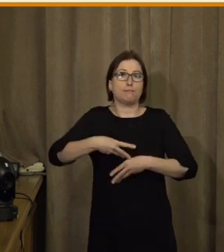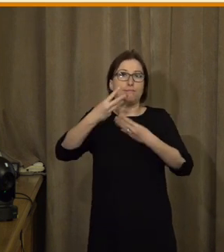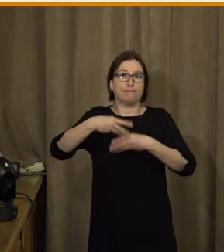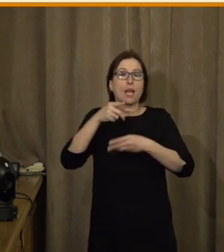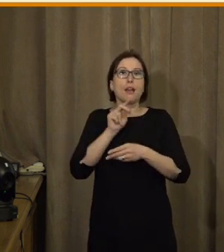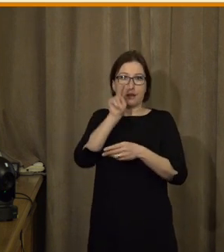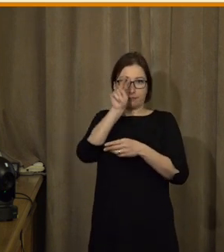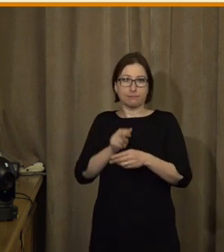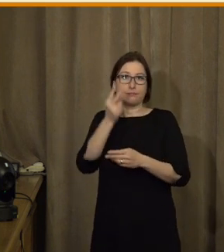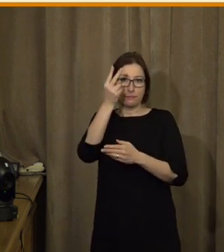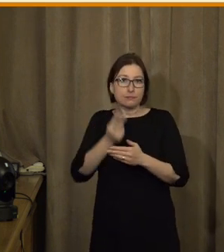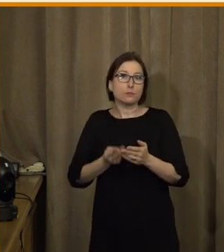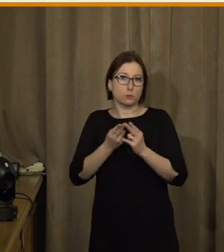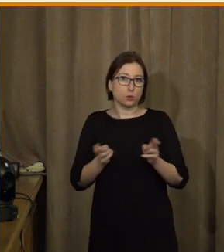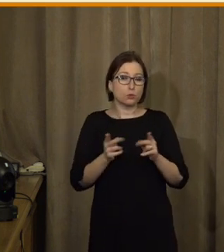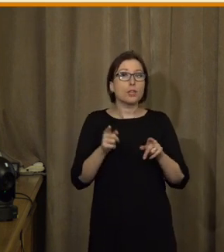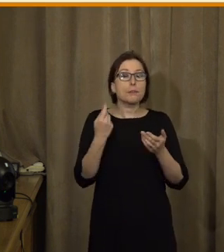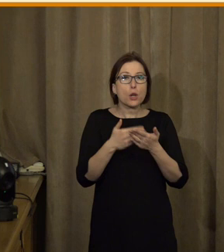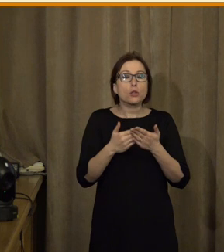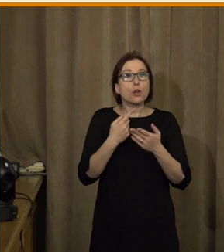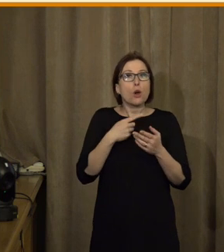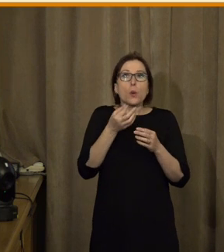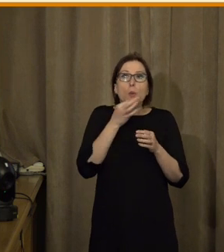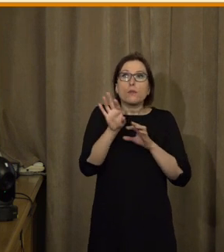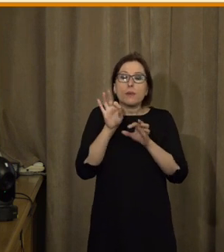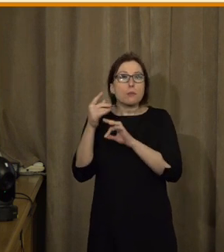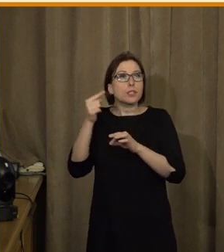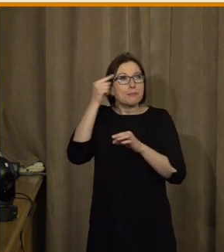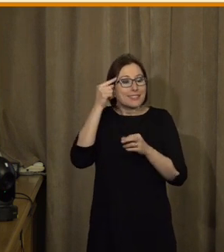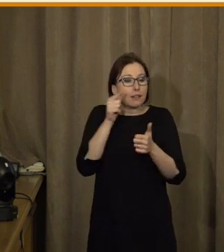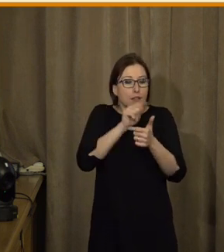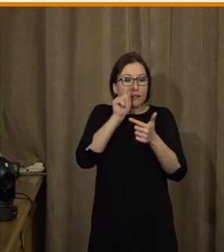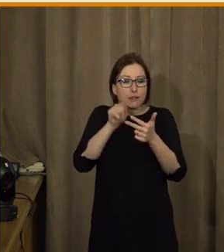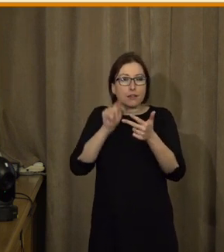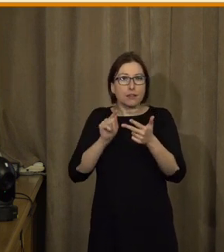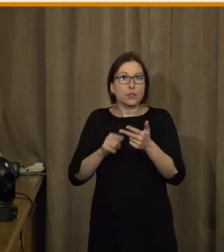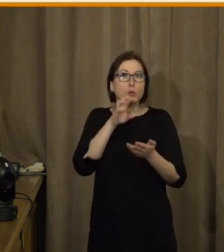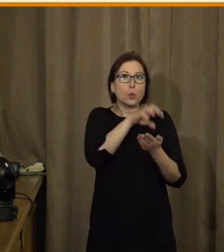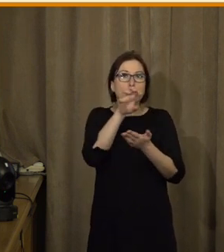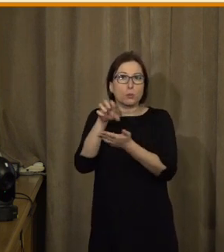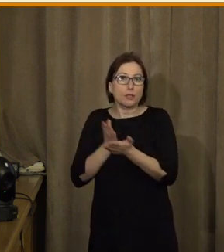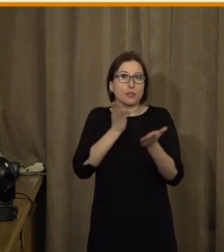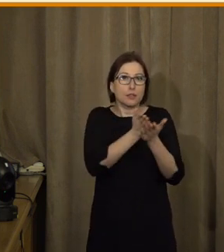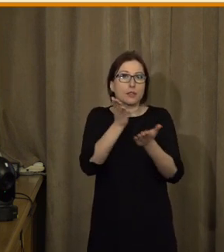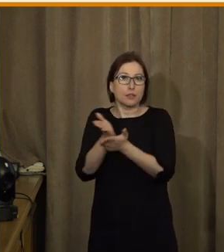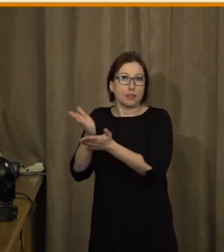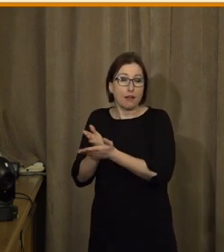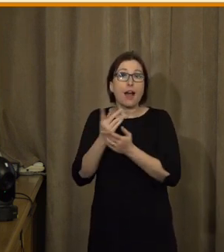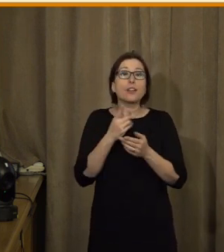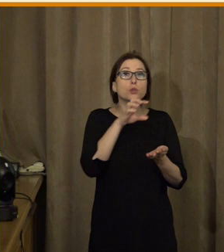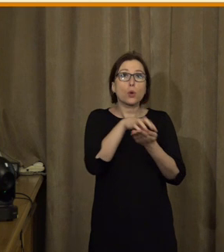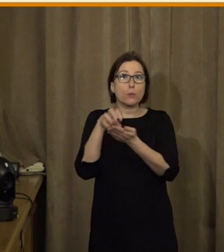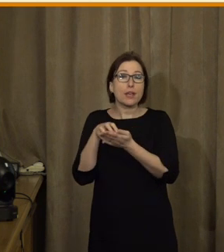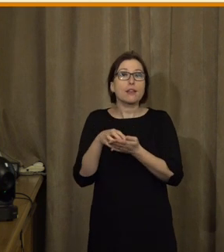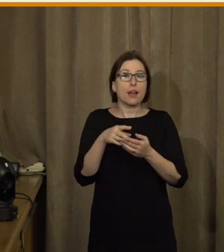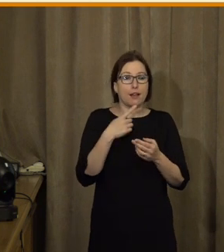jakým způsobem pro lidi se sluchovým postižením něco s přístupním, ale že musím myslet stále na to, že mám skupiny, které spolu nesouvisí.